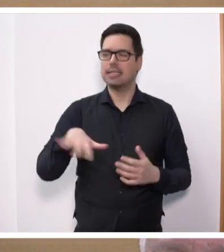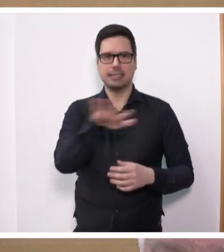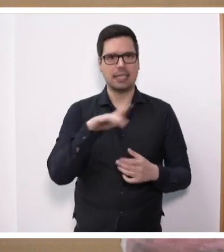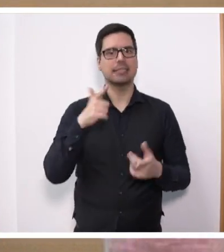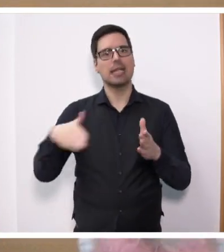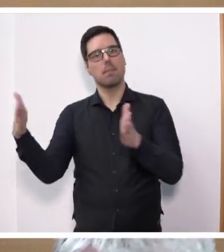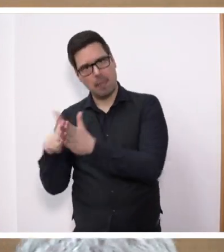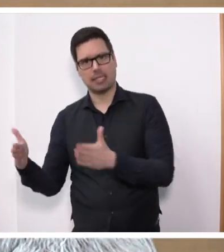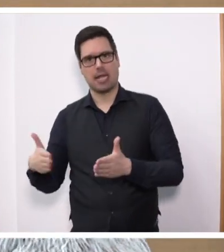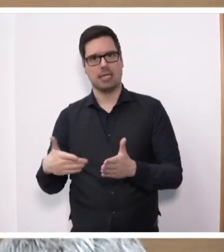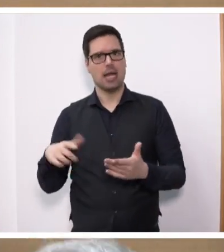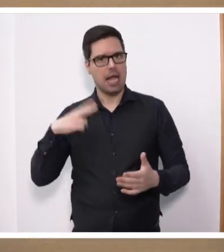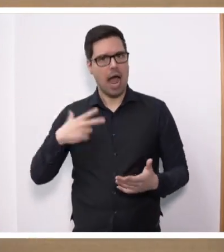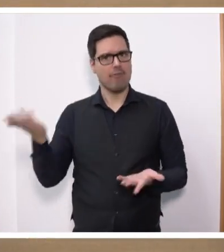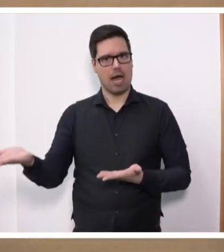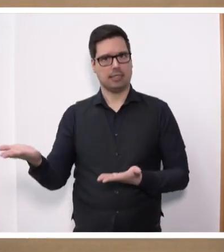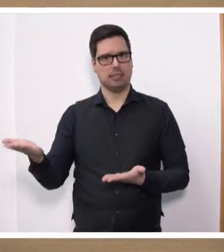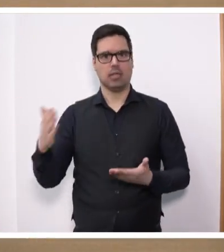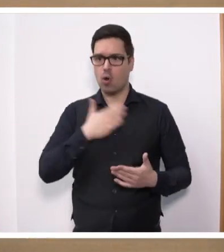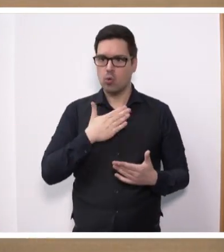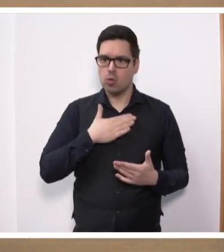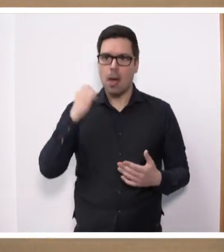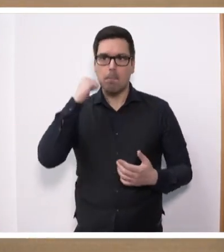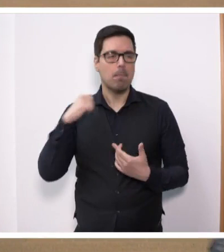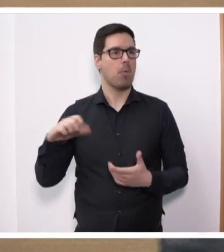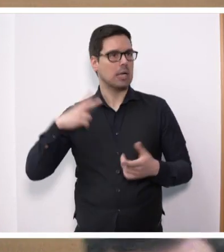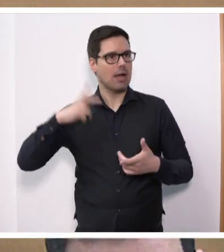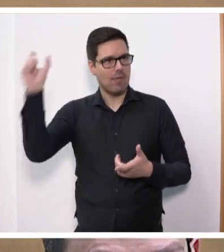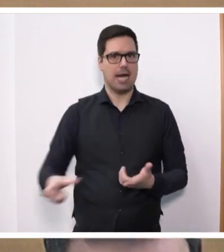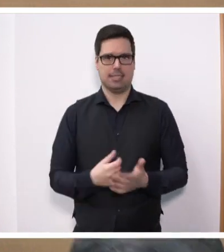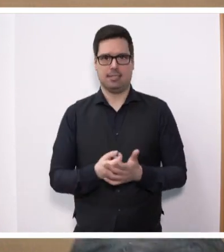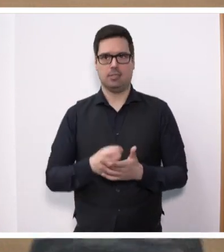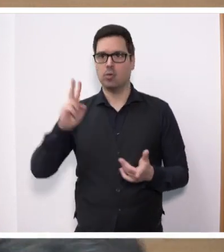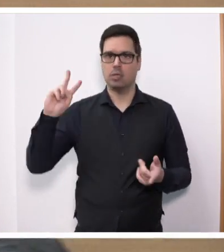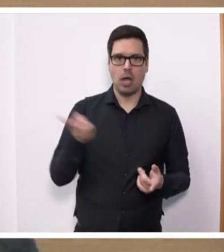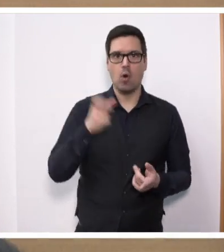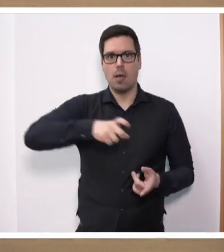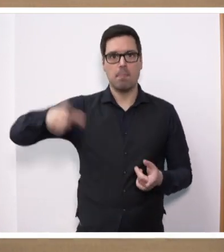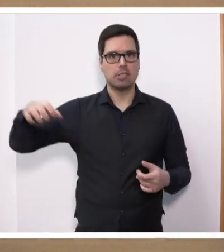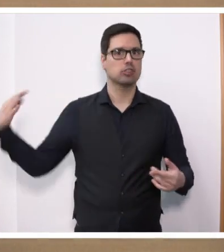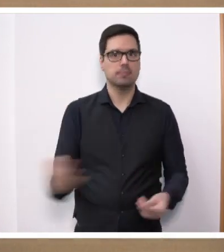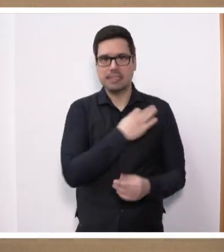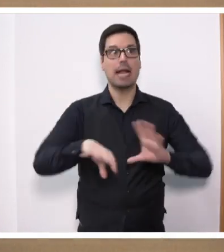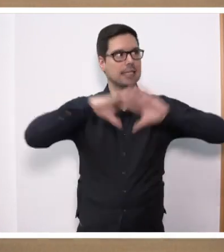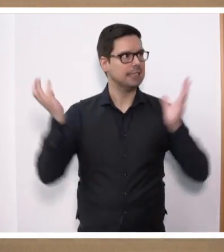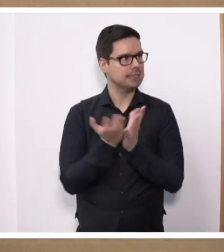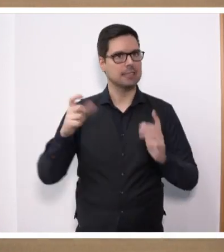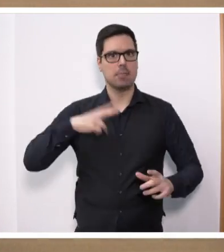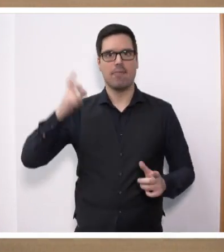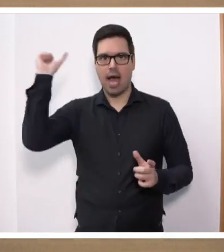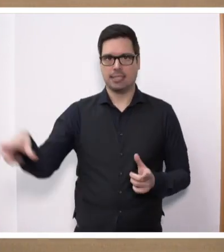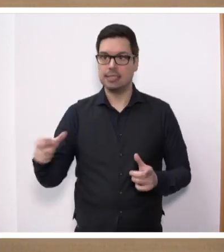dann die Partei. Das erwarte ich von Ihnen. Das erwarten unsere Landwirte von Ihnen. Das erwarten völlig zu Recht die Menschen im Saarland insgesamt von Ihnen.